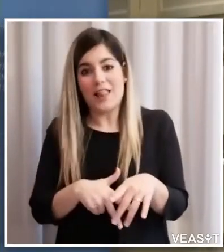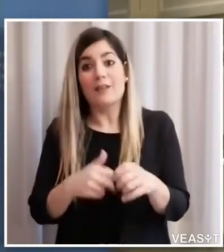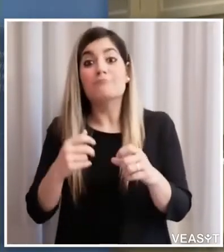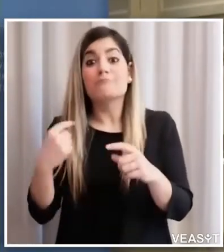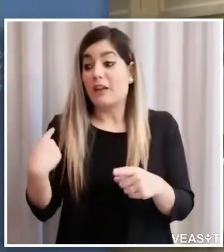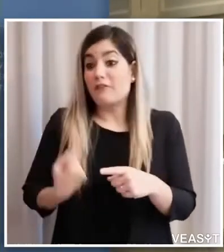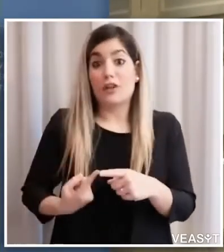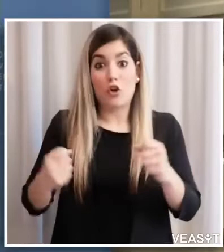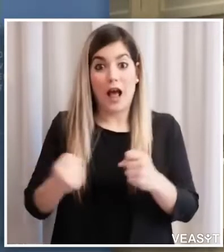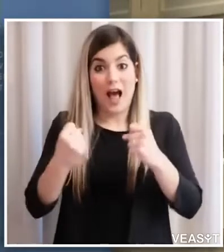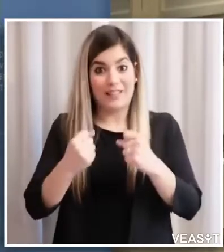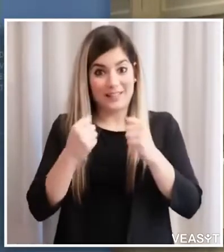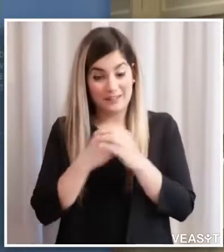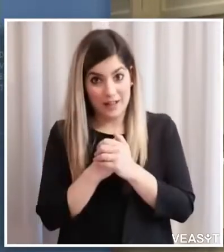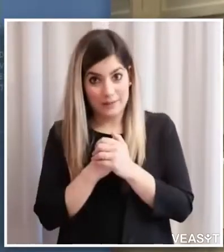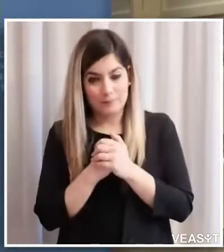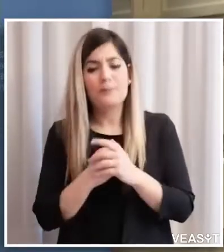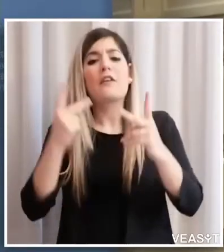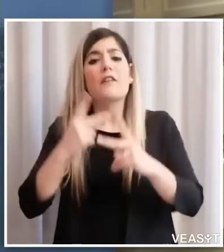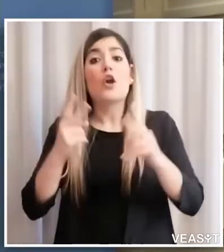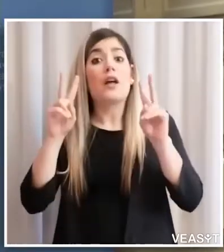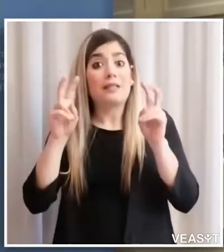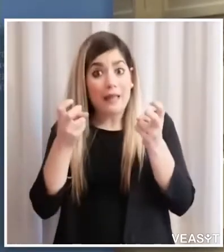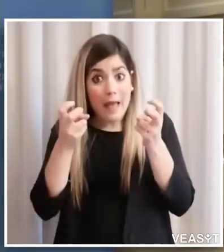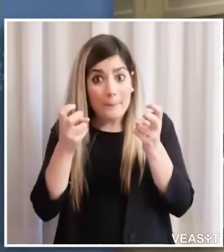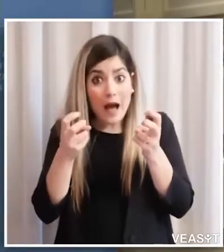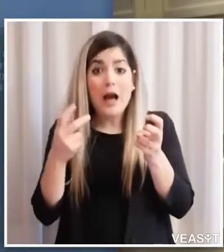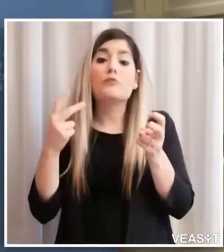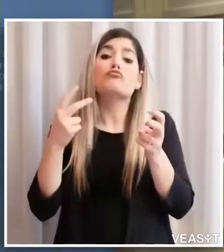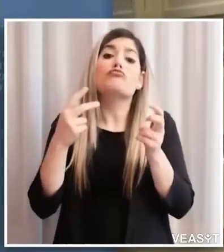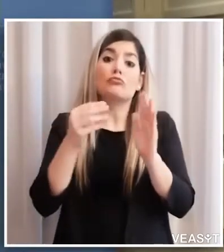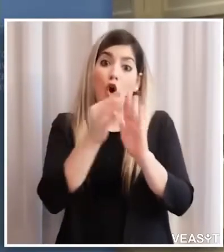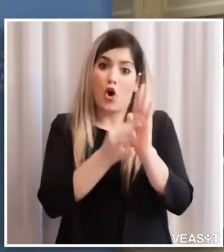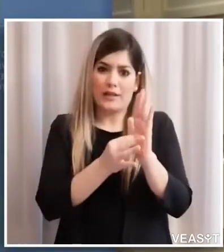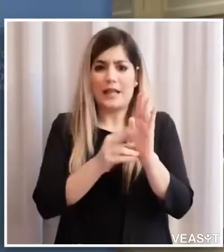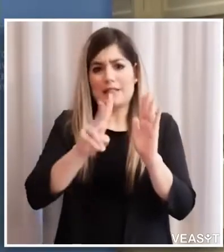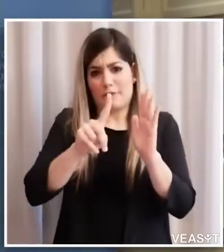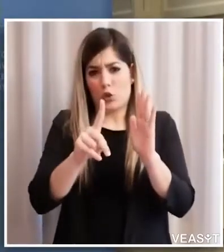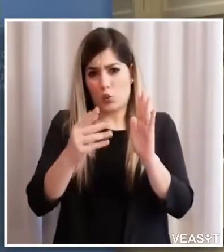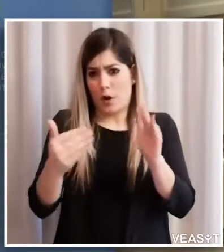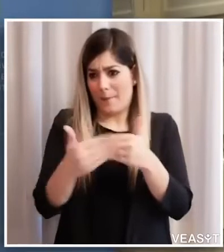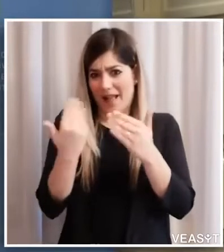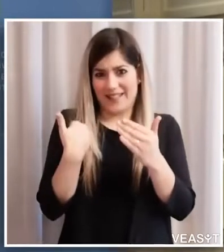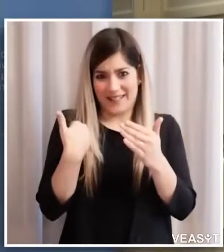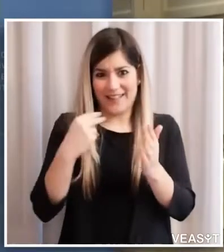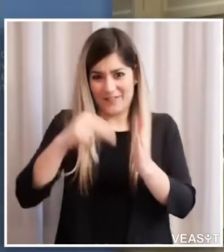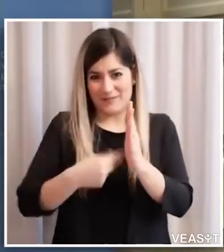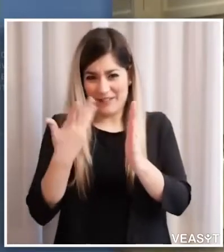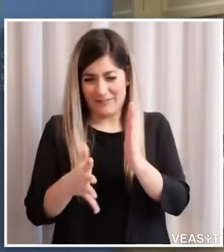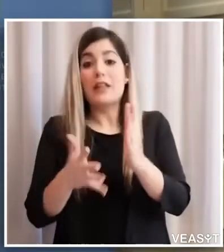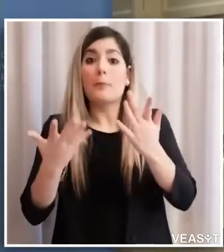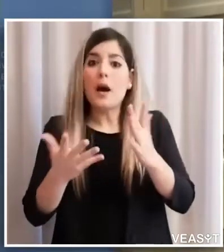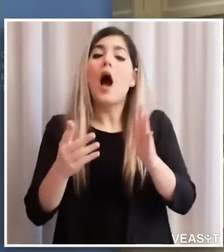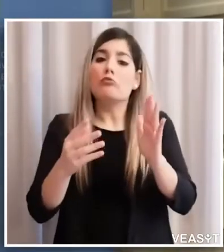Questi argomenti, oltre all'ordinanza numero 21 firmata stamattina dal Presidente della Giunta, saranno al